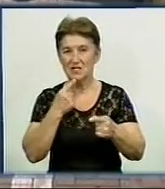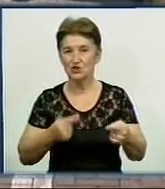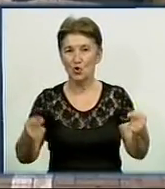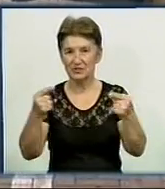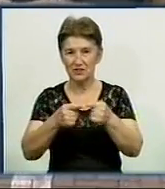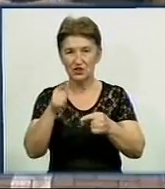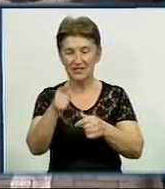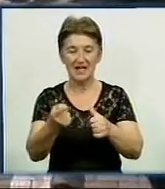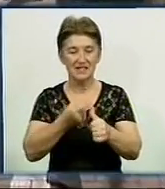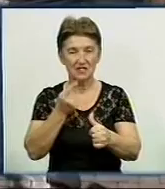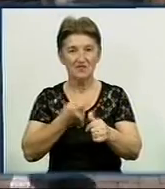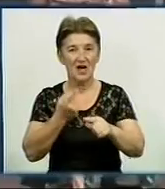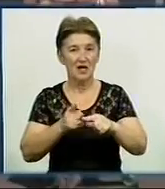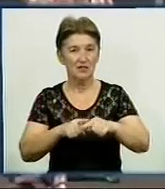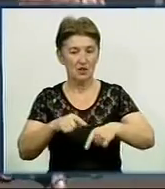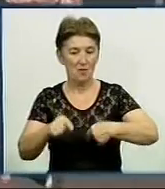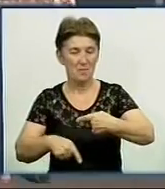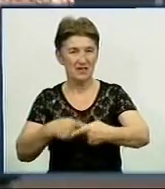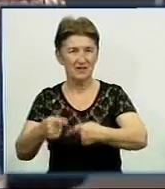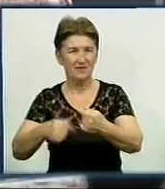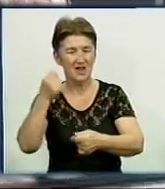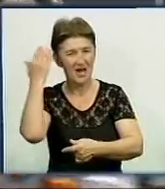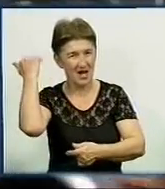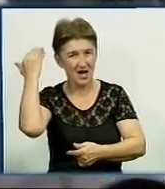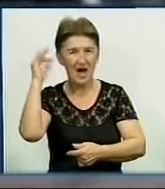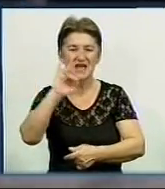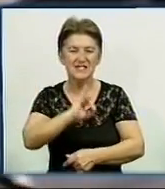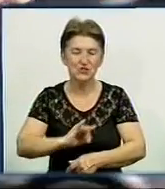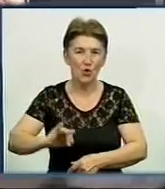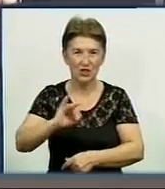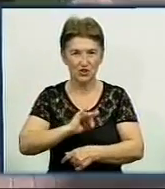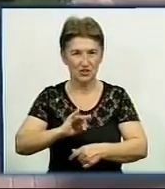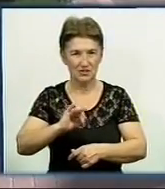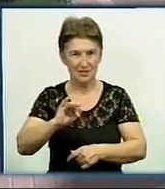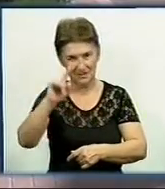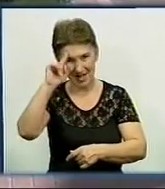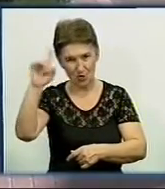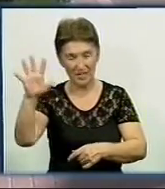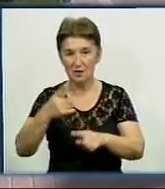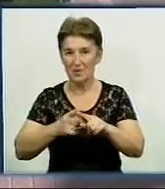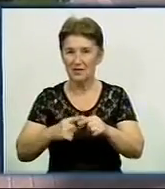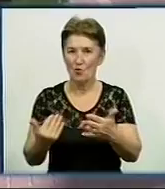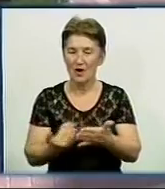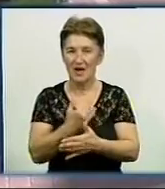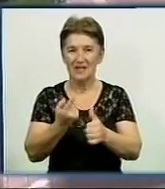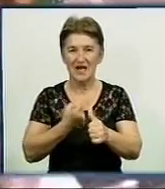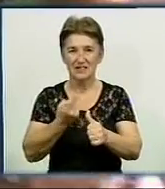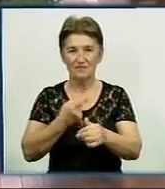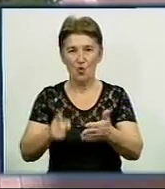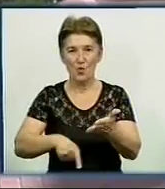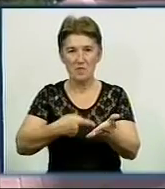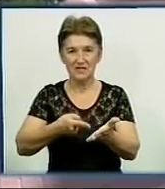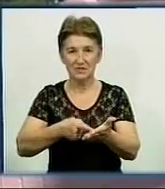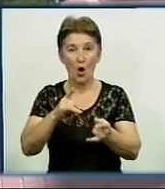обирають ті назви, які передавали історичний колорит та унікальність місця. Обговорюють нині і нову назву міста. У лідерах